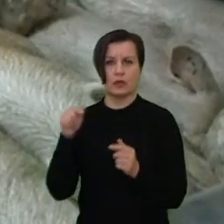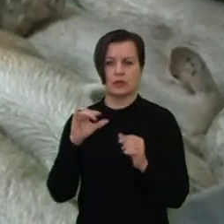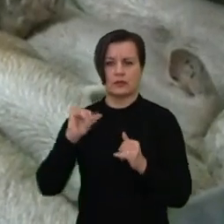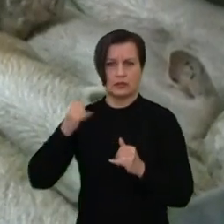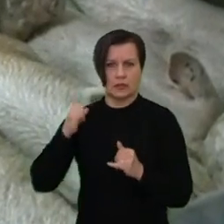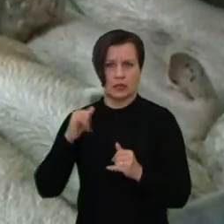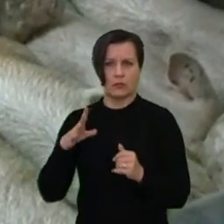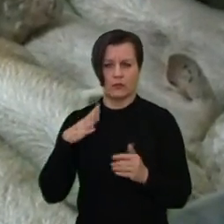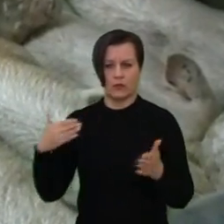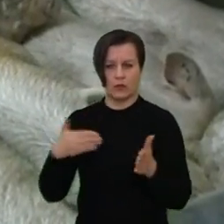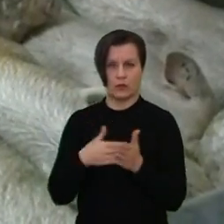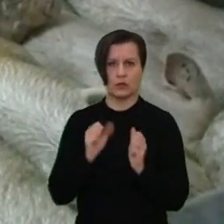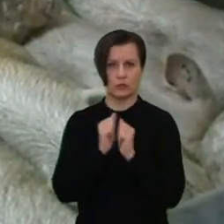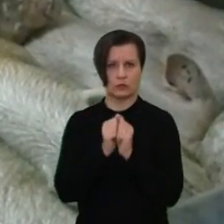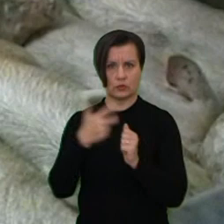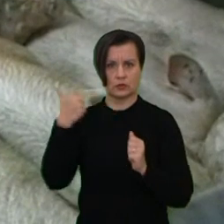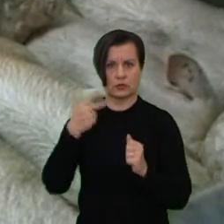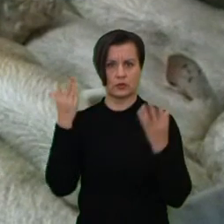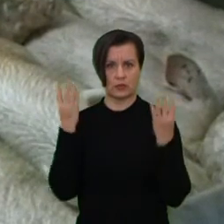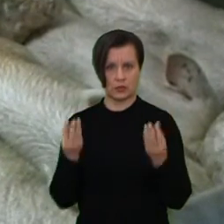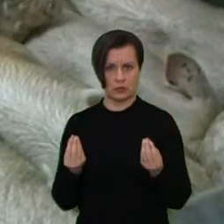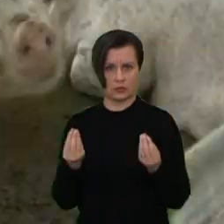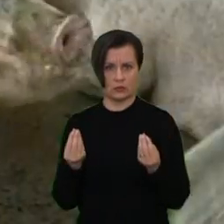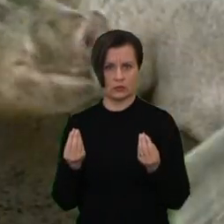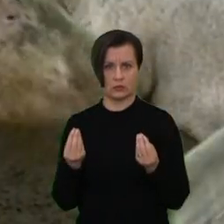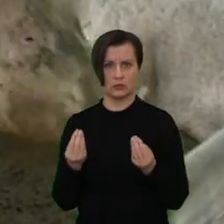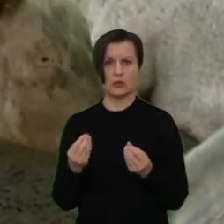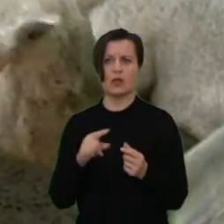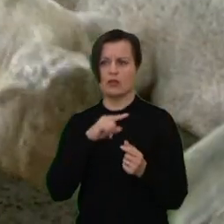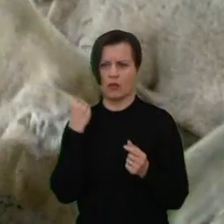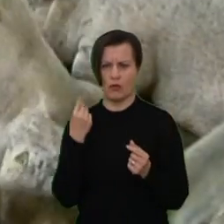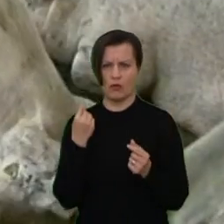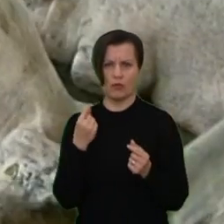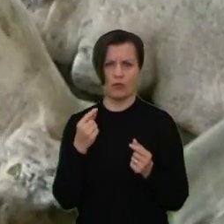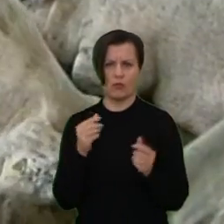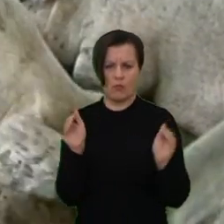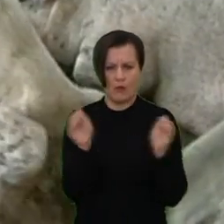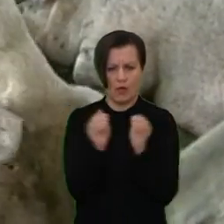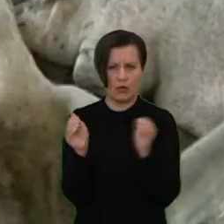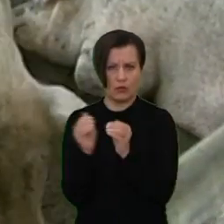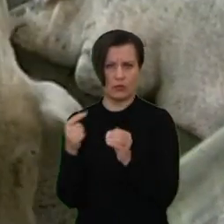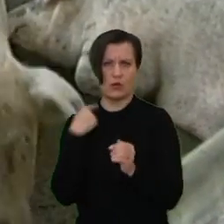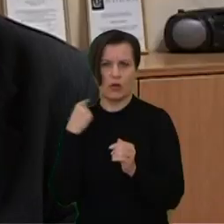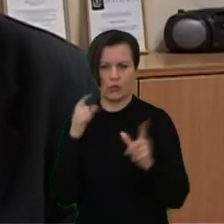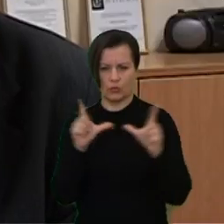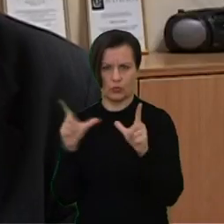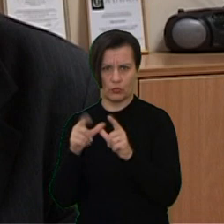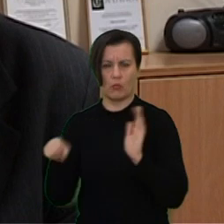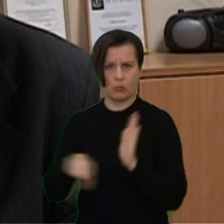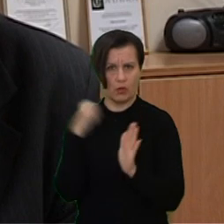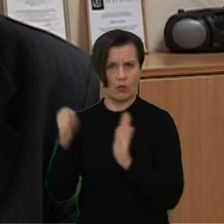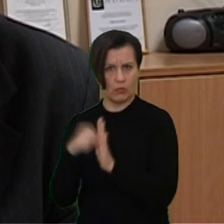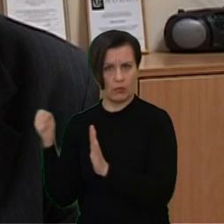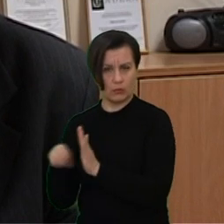buvo tos sąlygus nurodytos iki rugsioje 30 dienos. Didelė dalis smulkių keulių ūkių yra įsiskerdę keulės